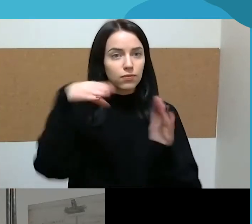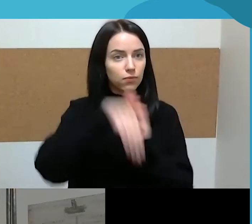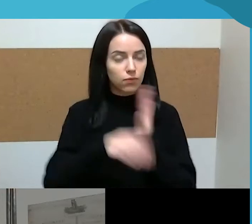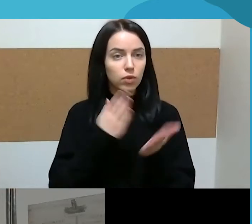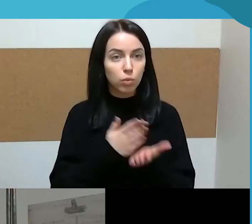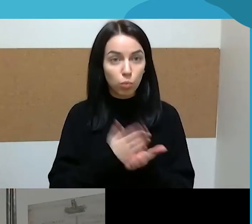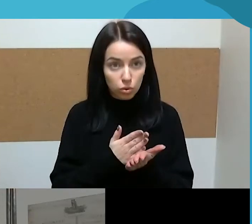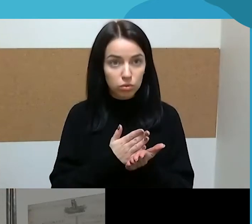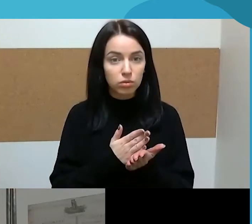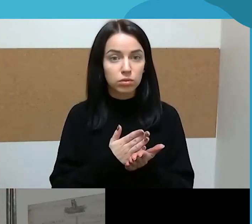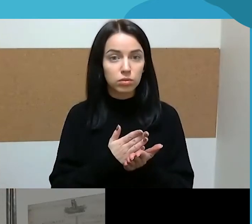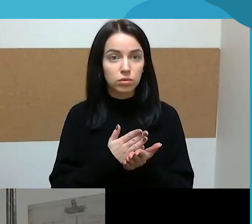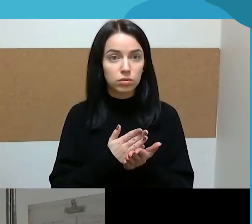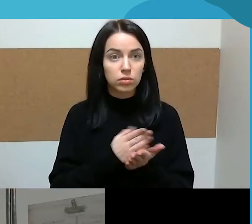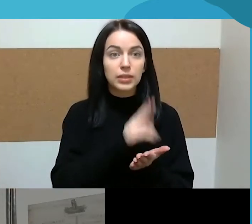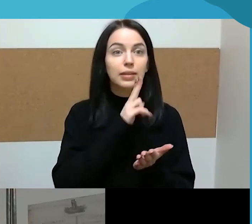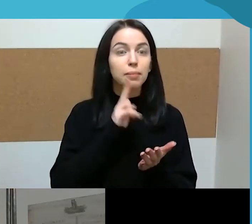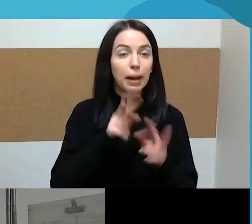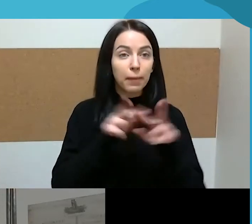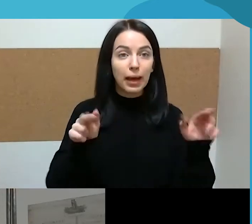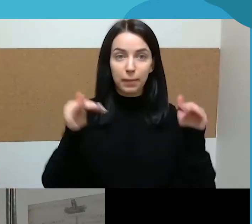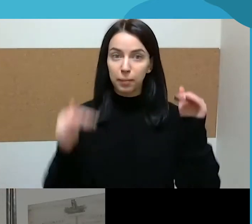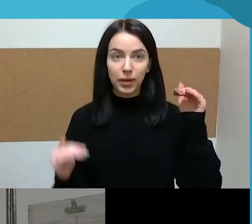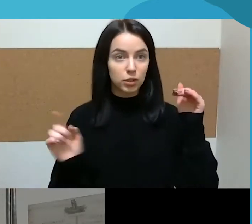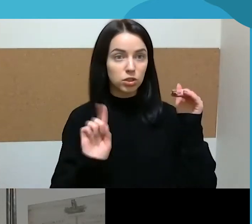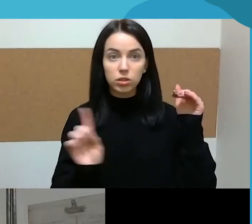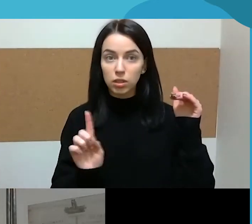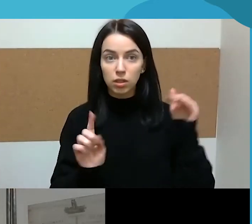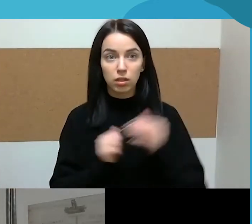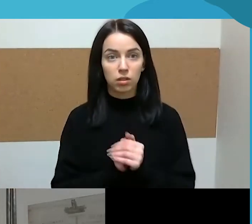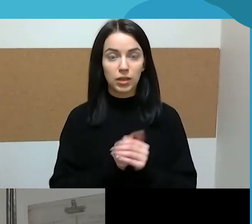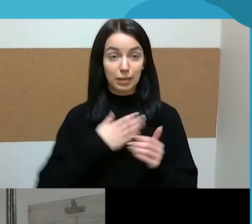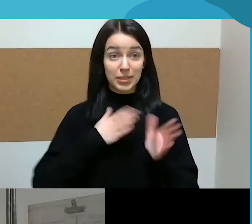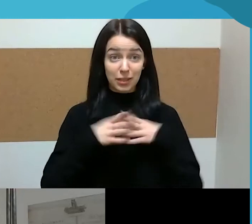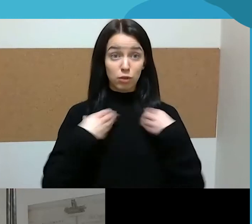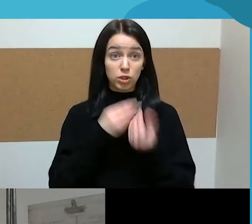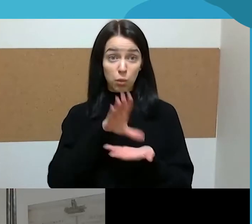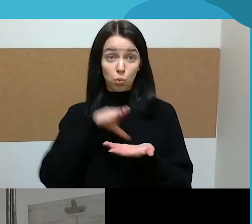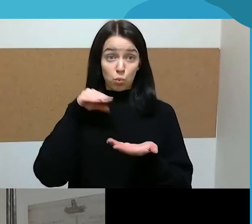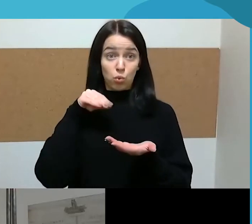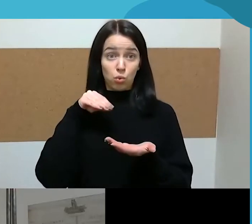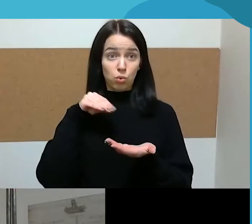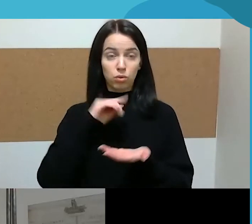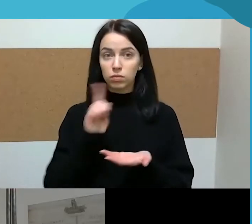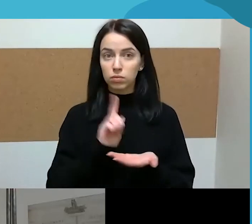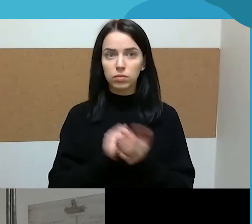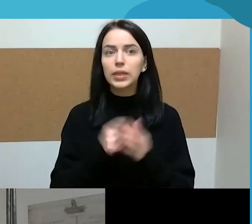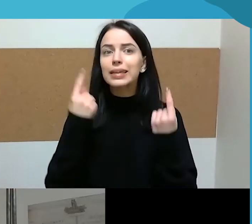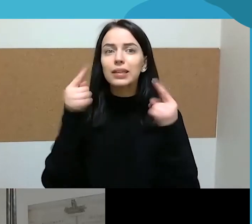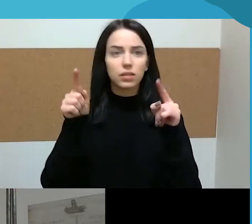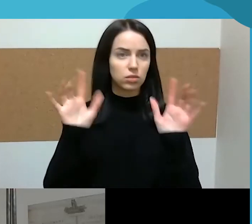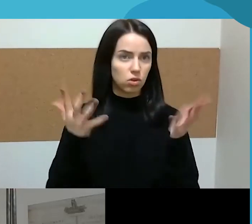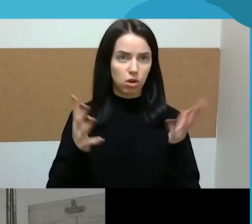įsitraukęs ne mažiau negu mama, aš ne iš savo šeimos į savo gyvenimą atsinešiau iš kažkur kitų.